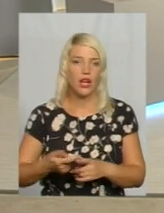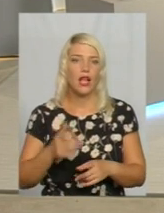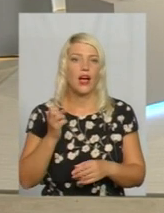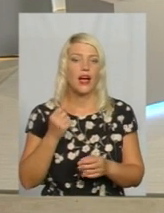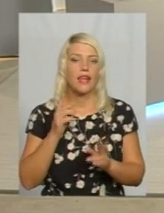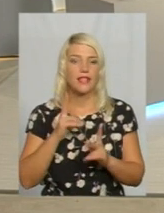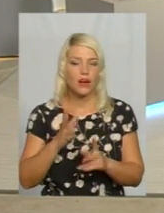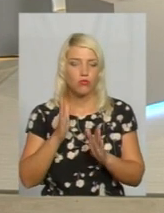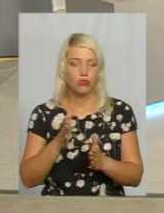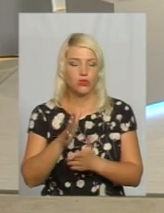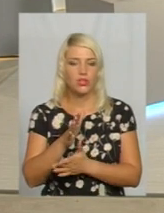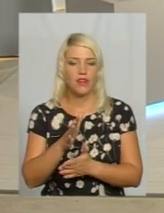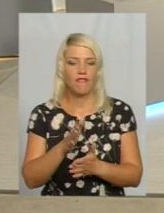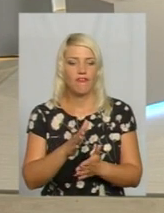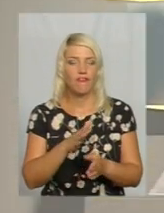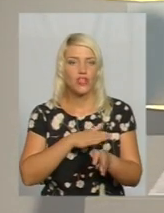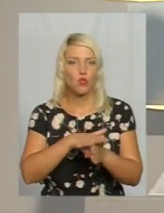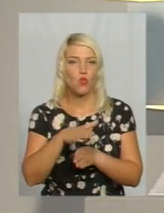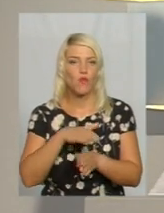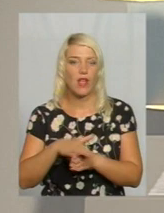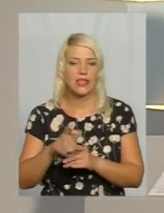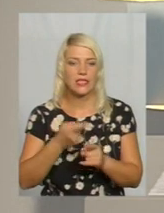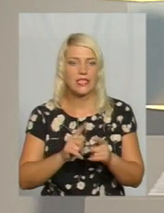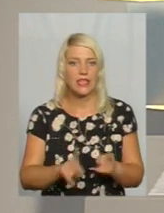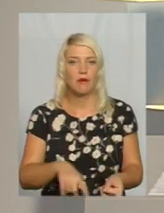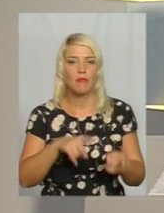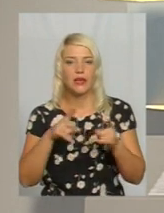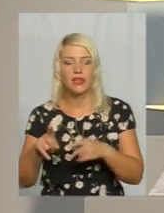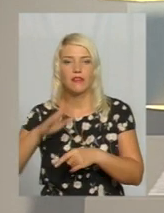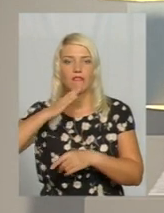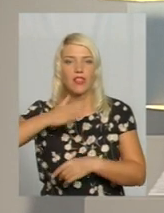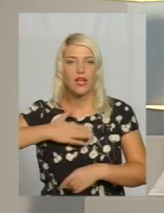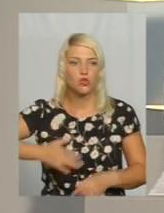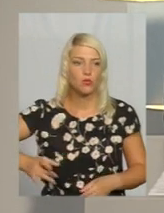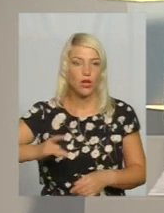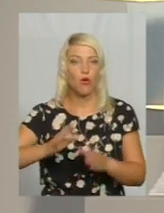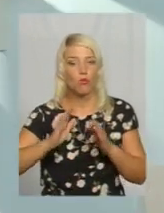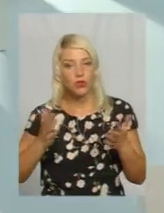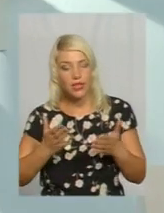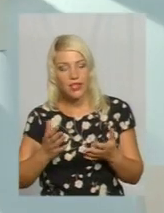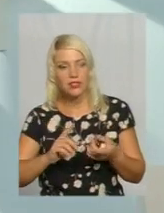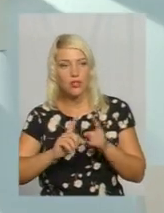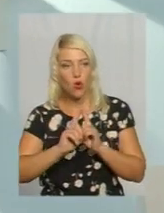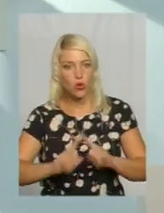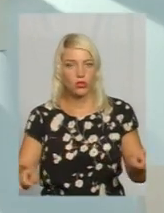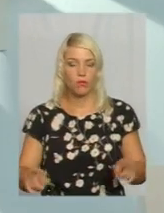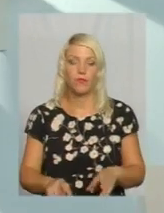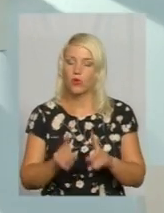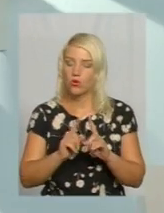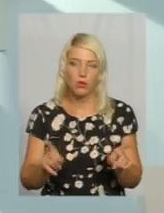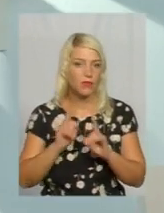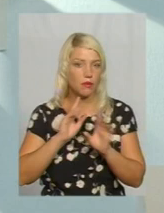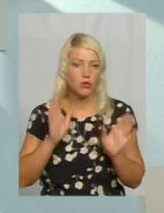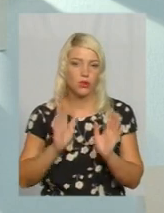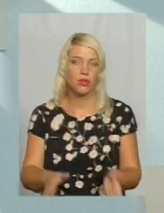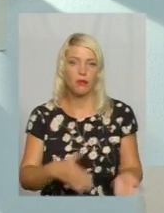Як відбуватиметься оцей перехід? Саме в нашому регіоні будуть якісь особливості? Особливості не буде. Буде відбуватися